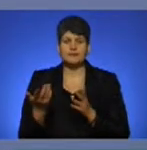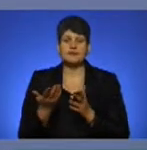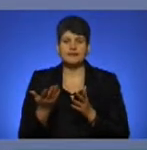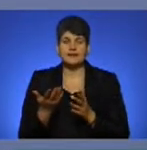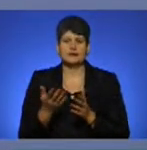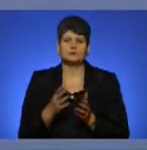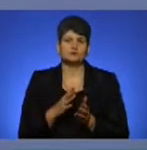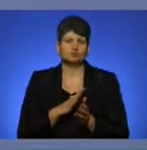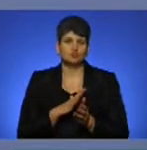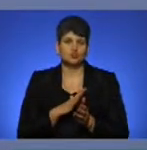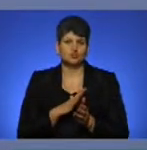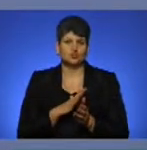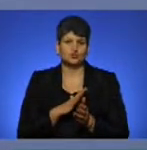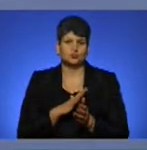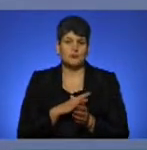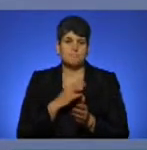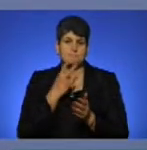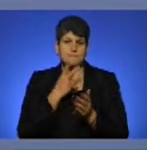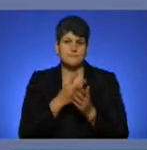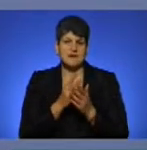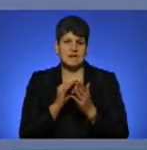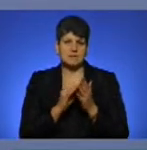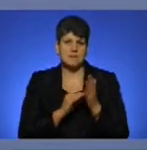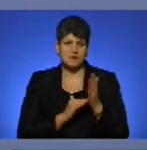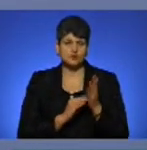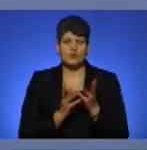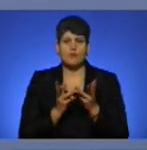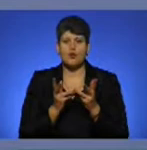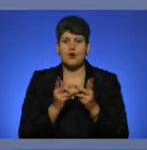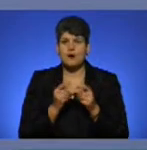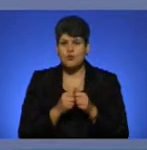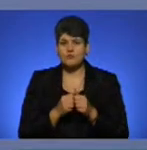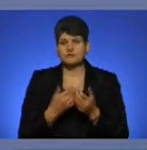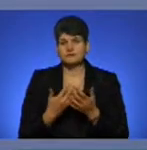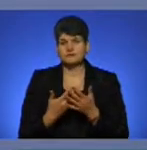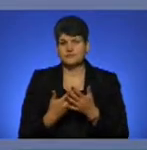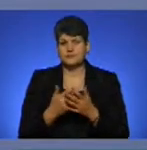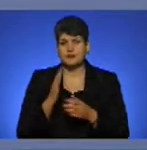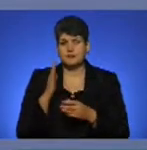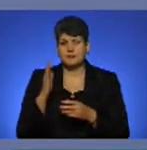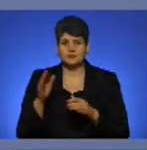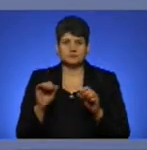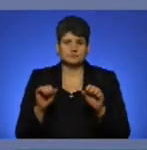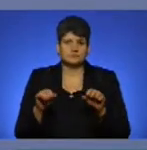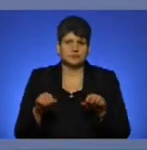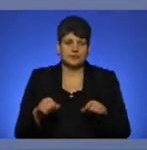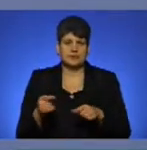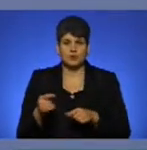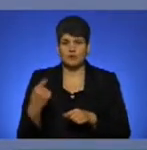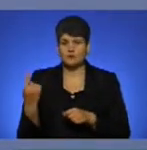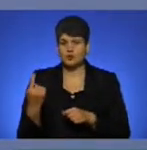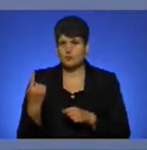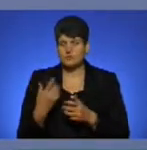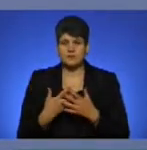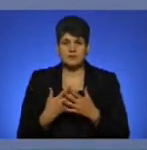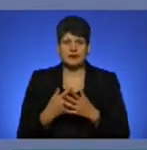передбачено і прораховано майбутній потенціал Тернопільської області, який